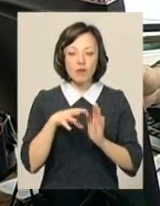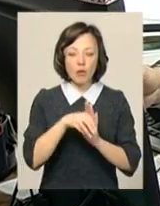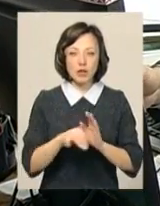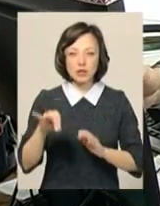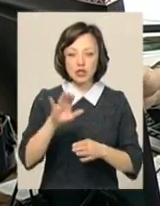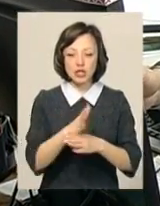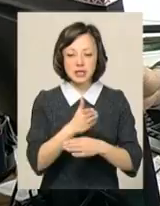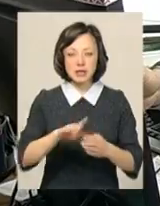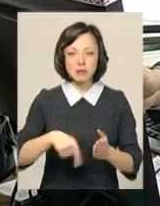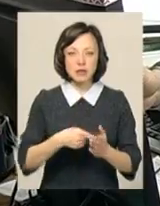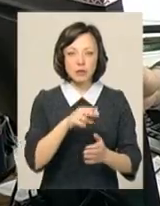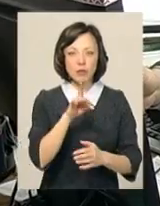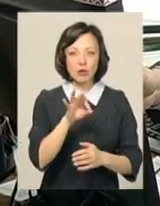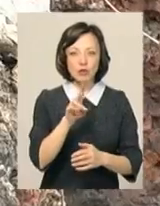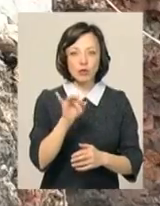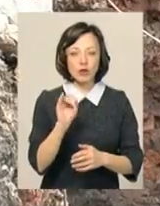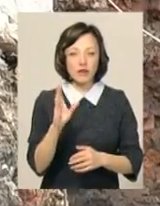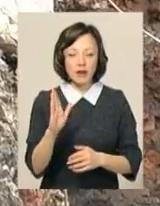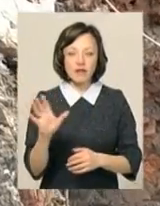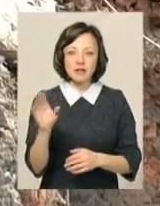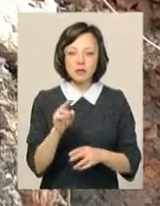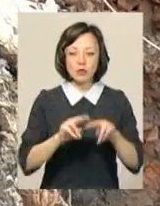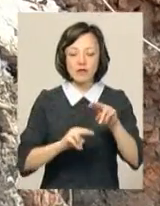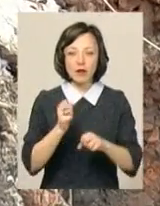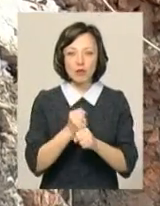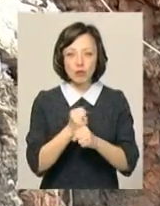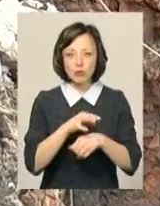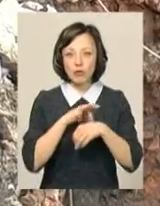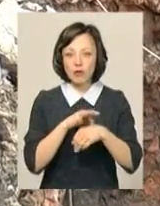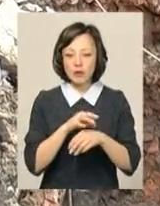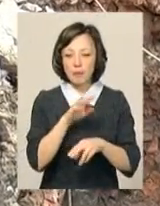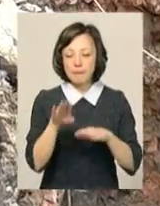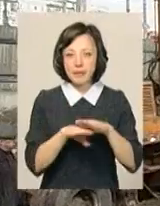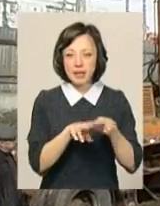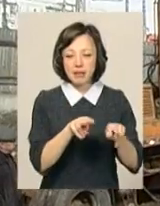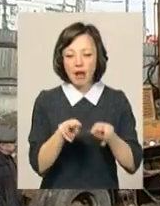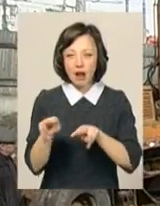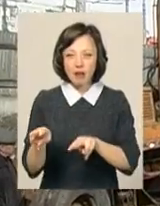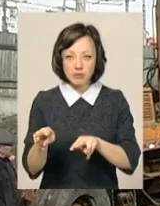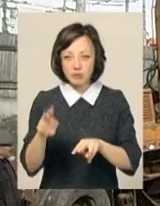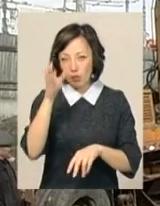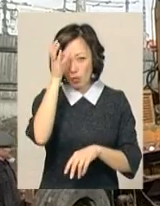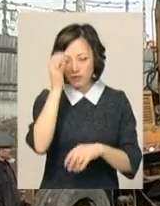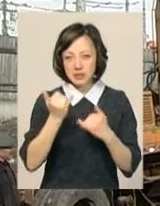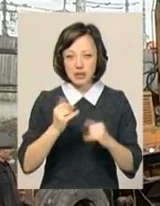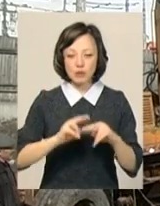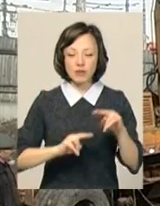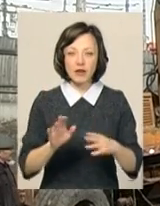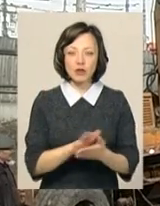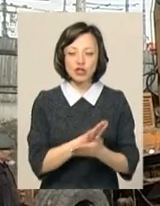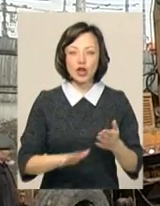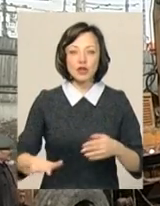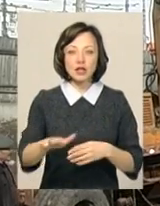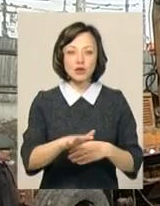історичної частини міста Проскурова. Тож, усі будівельні роботи тут будуть проводитися під наглядом археолога. Наразі будівельники розчищають